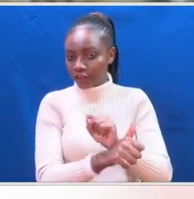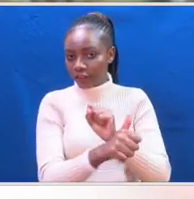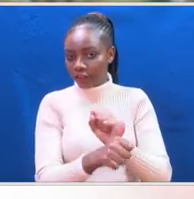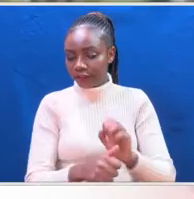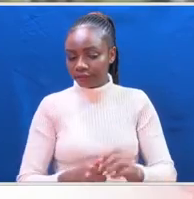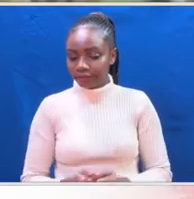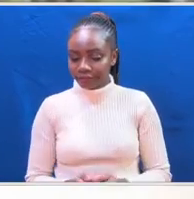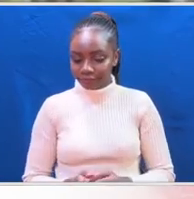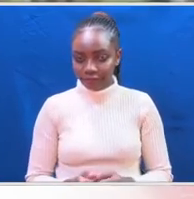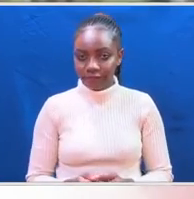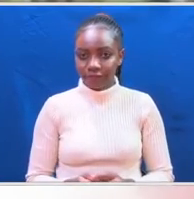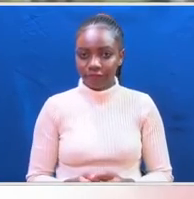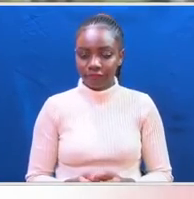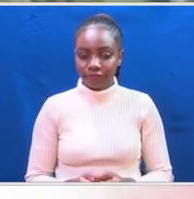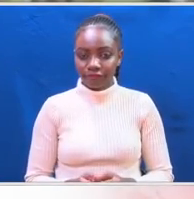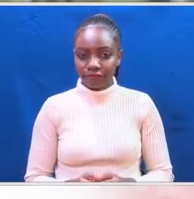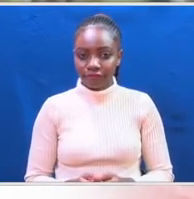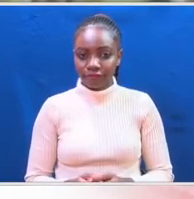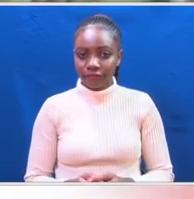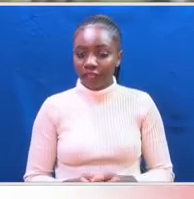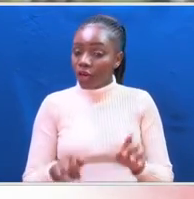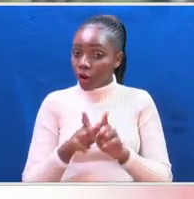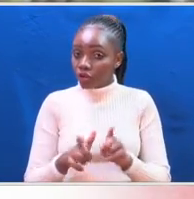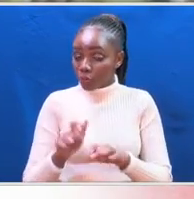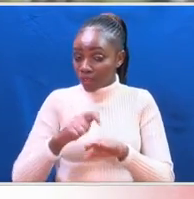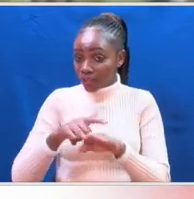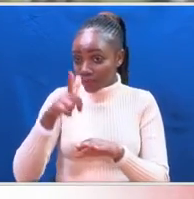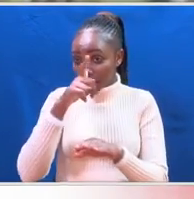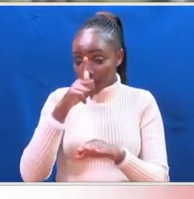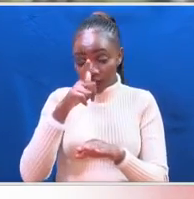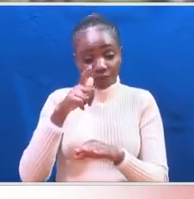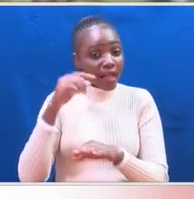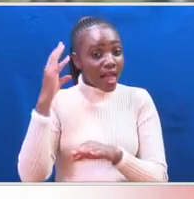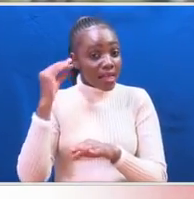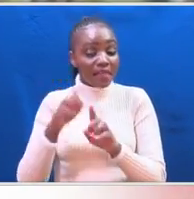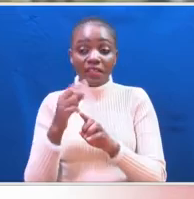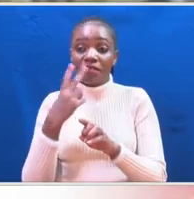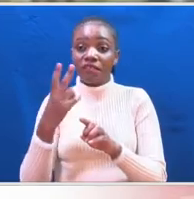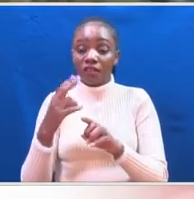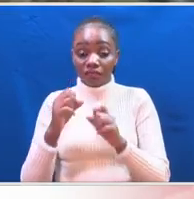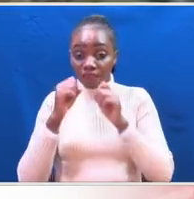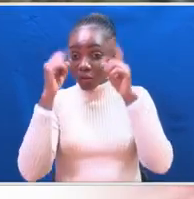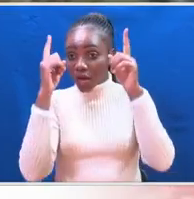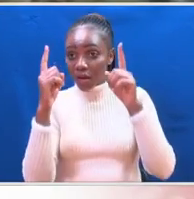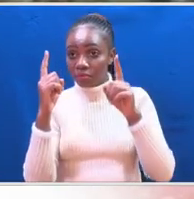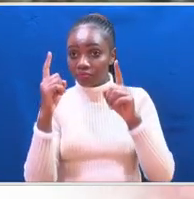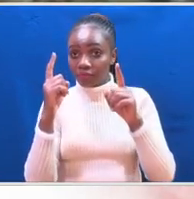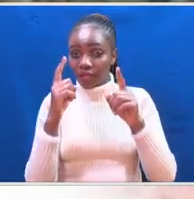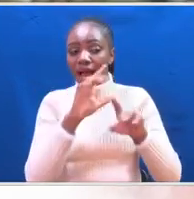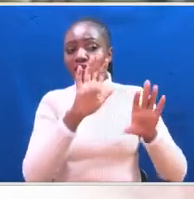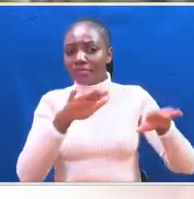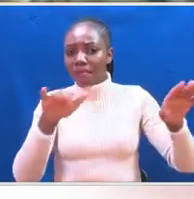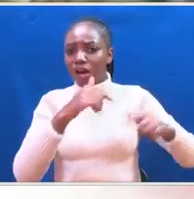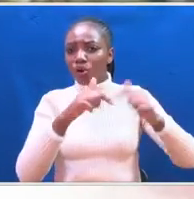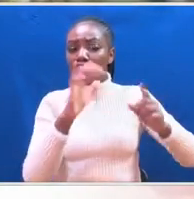kalibu, la asima kuna mwanadama. Kifaru wakisikia, anamuka. Vida anaendrea kupiga kerere, saidi,